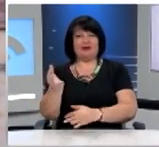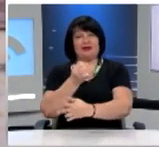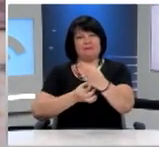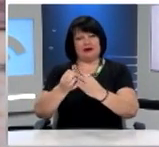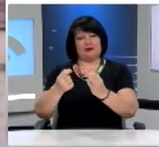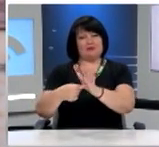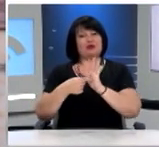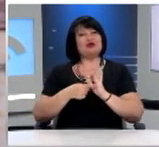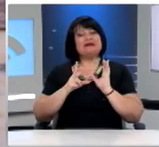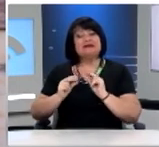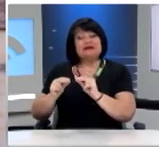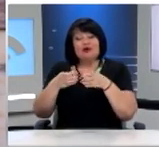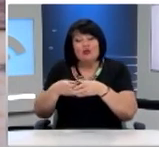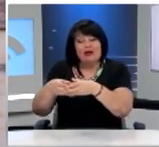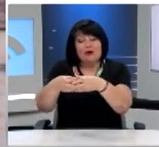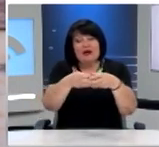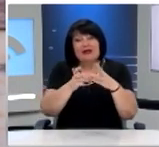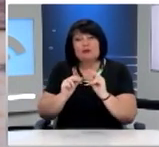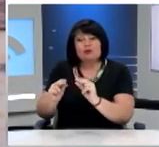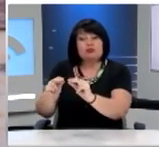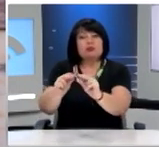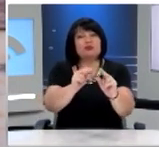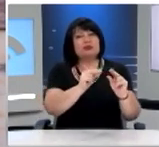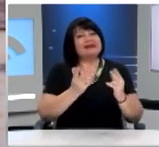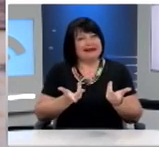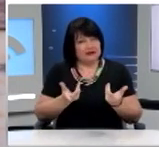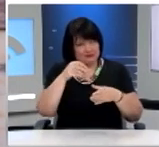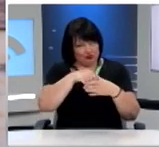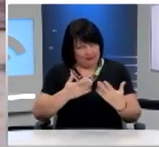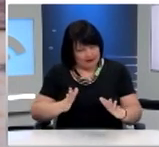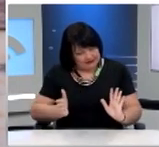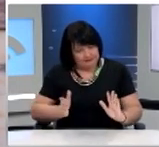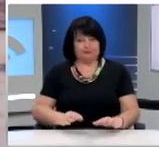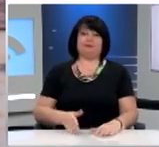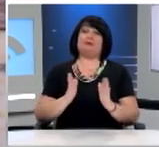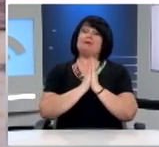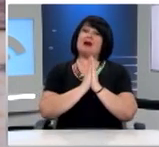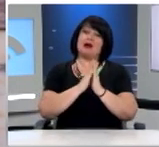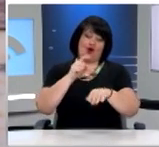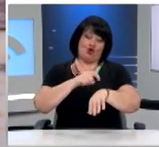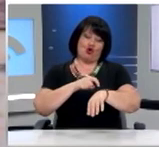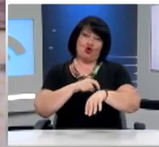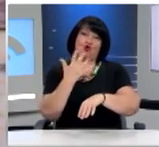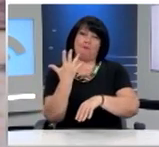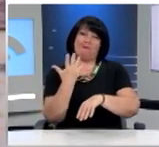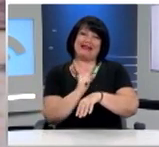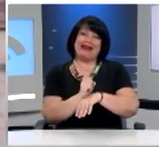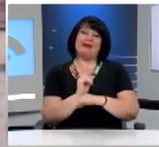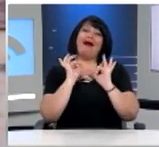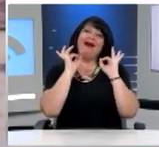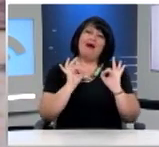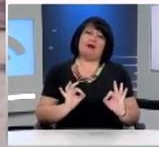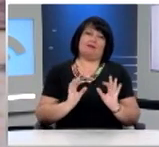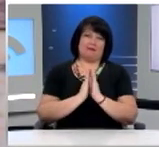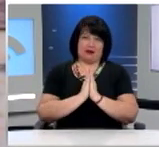παρουσιάσει όσα συζητήθηκαν στην ομάδα εργασίας, την οποία μετήχε. Θα παρακαλέσω να τηρήσουμε τον χρόνο των πέντε